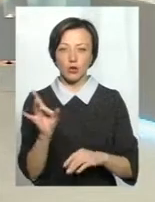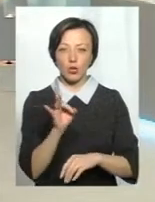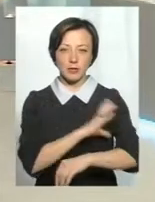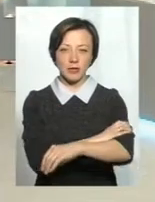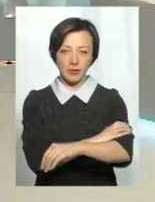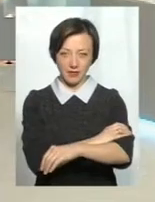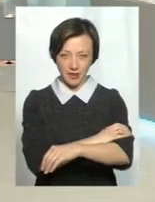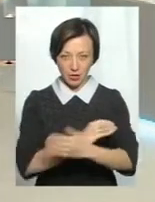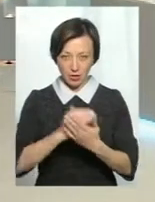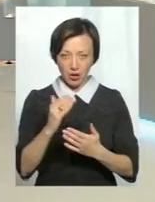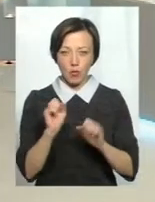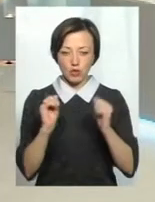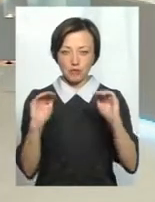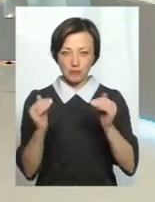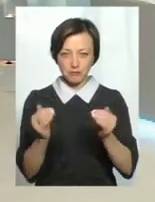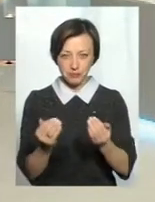понижують тиск,